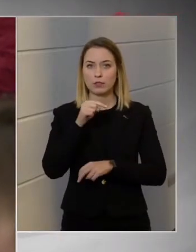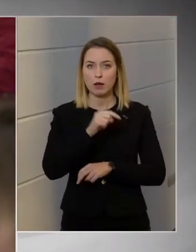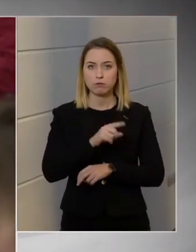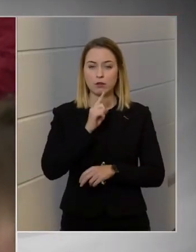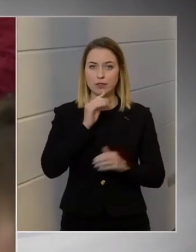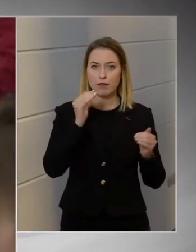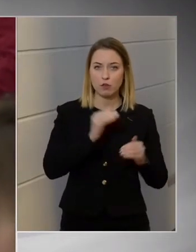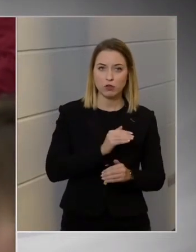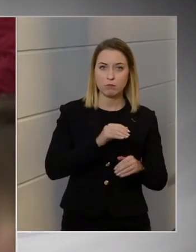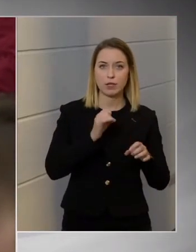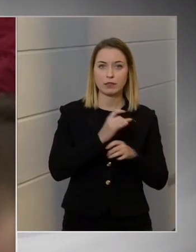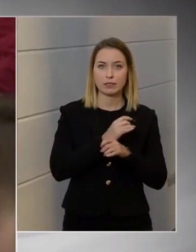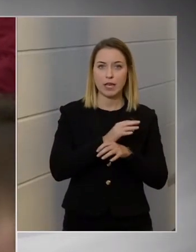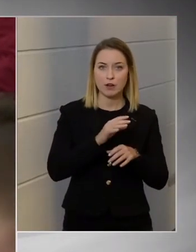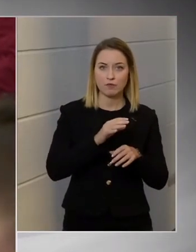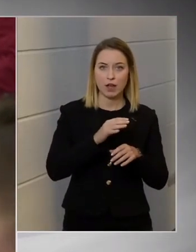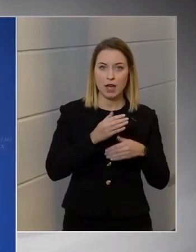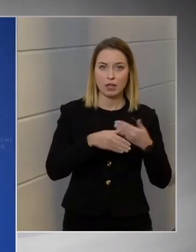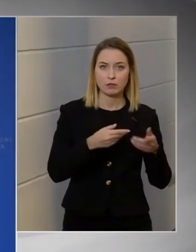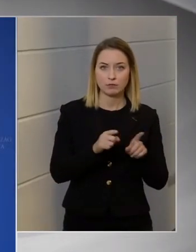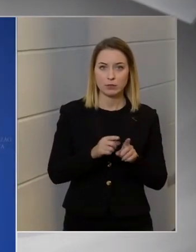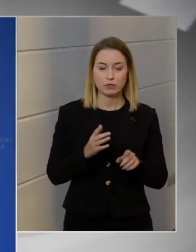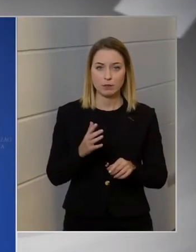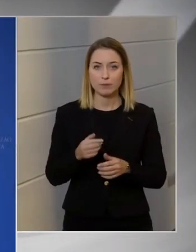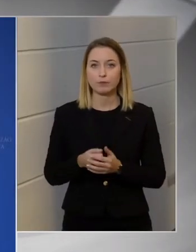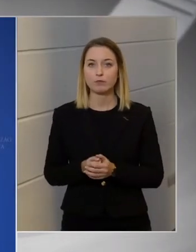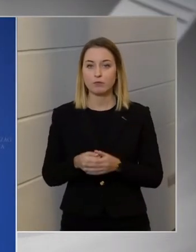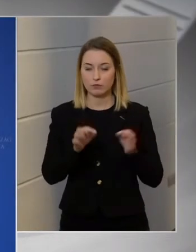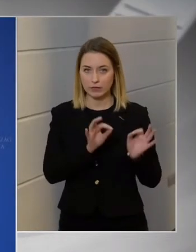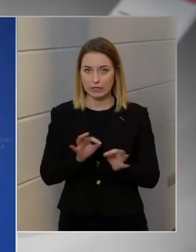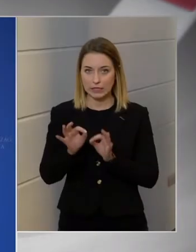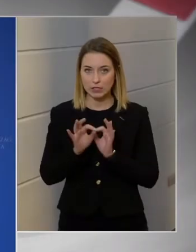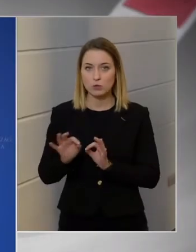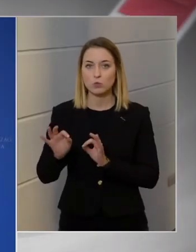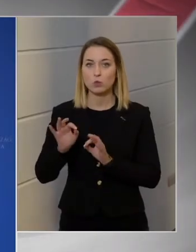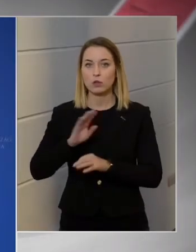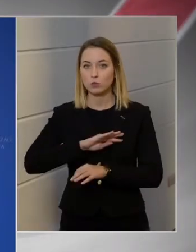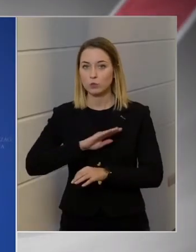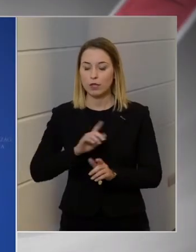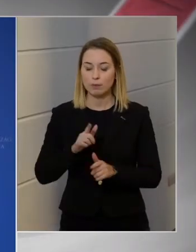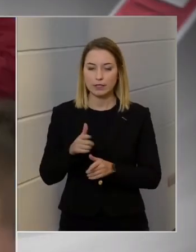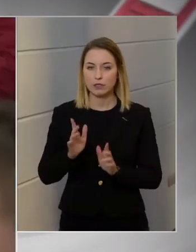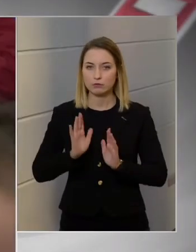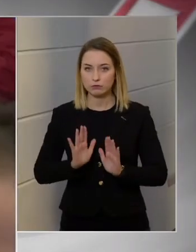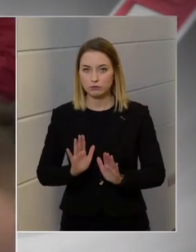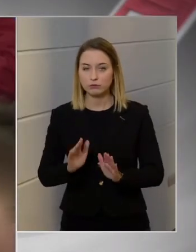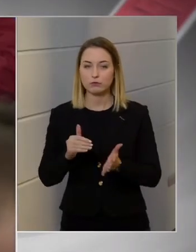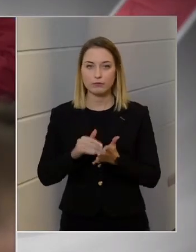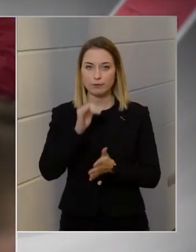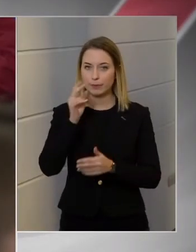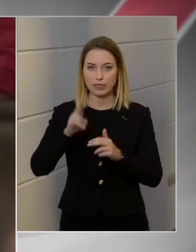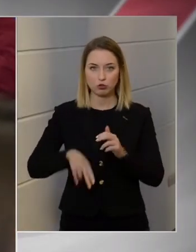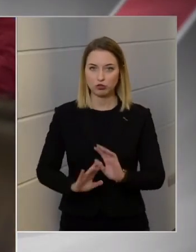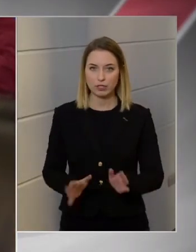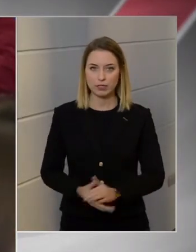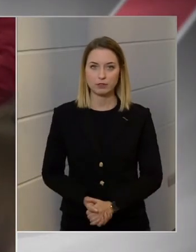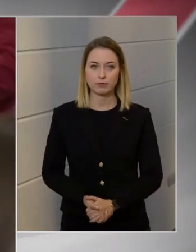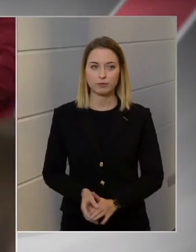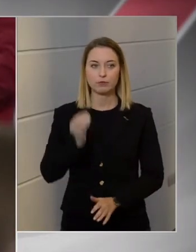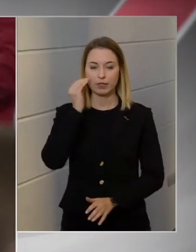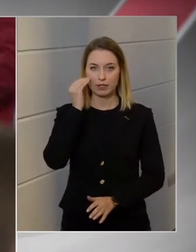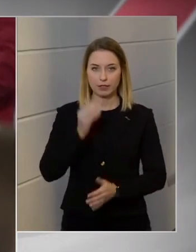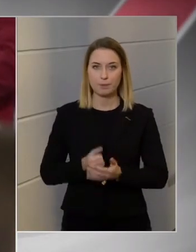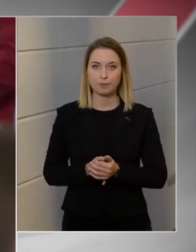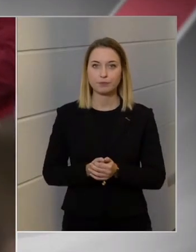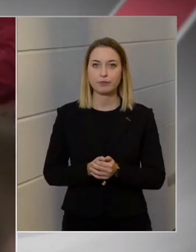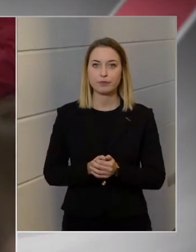kevesebben a járvány következtében, mint nálunk? Készül, indokolt a türelmetlenség, de még nincs készen. Értem. Szó